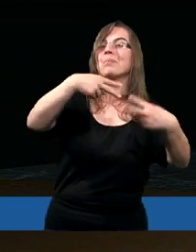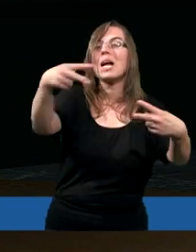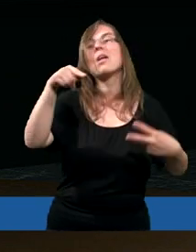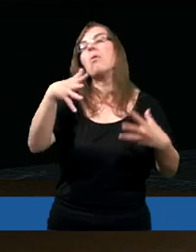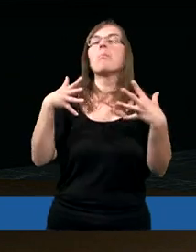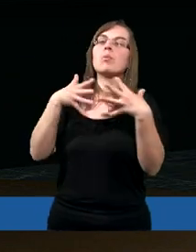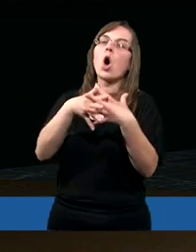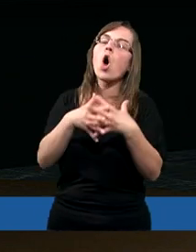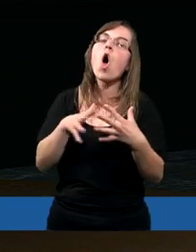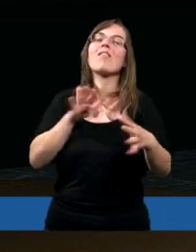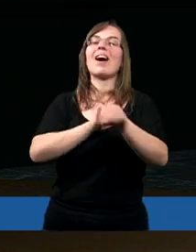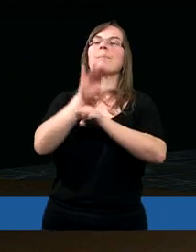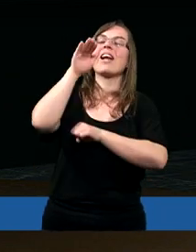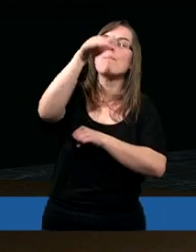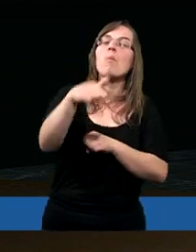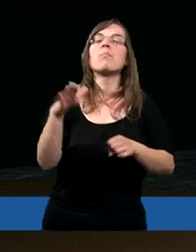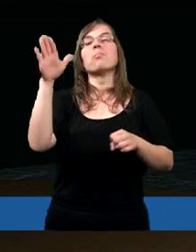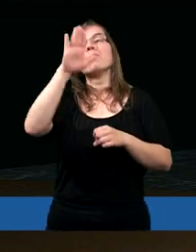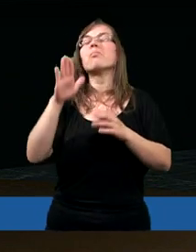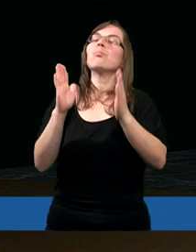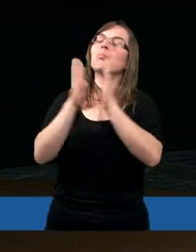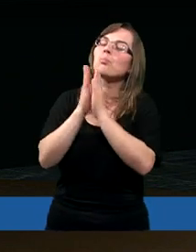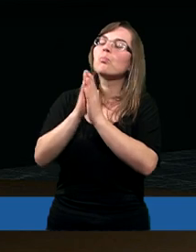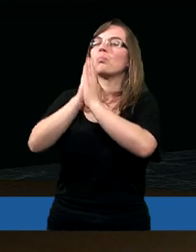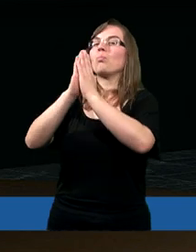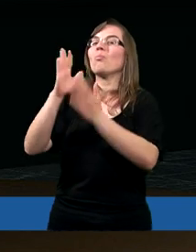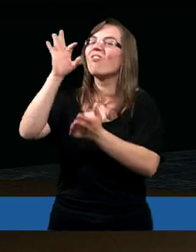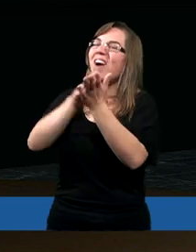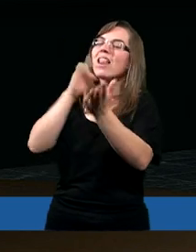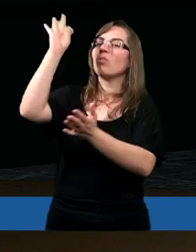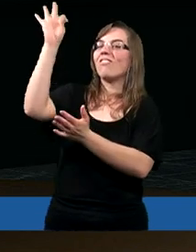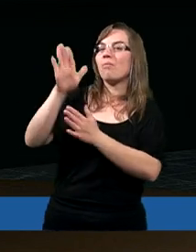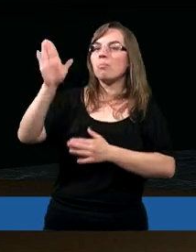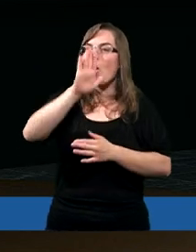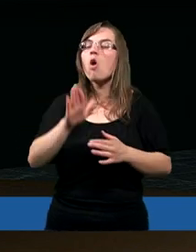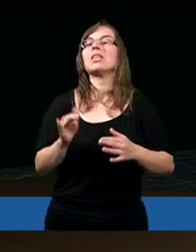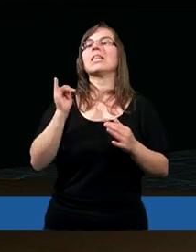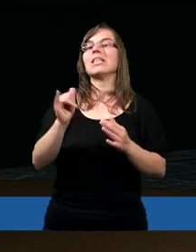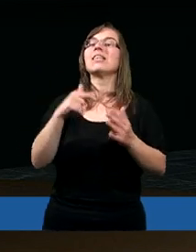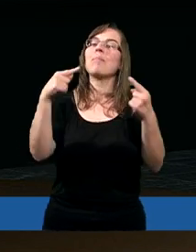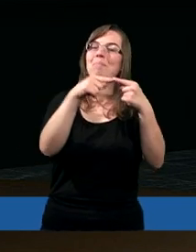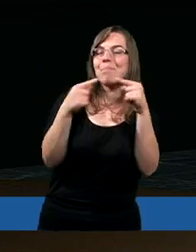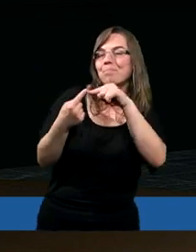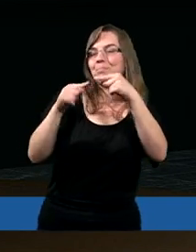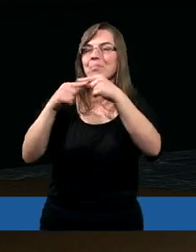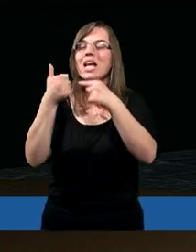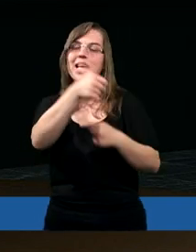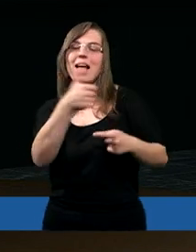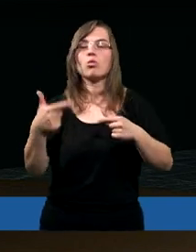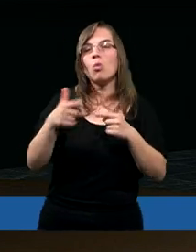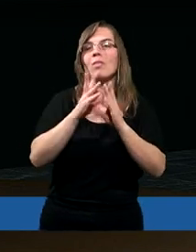przepowiednie, będziemy mieć poukładane po Bożemu, tak, że będzie to wszystko pasowało jedno do drugiego,